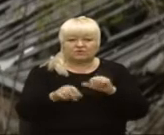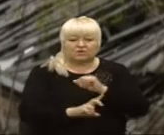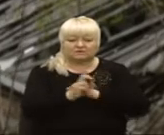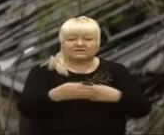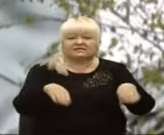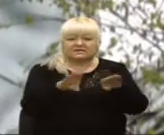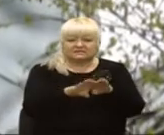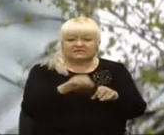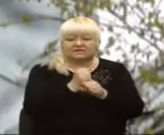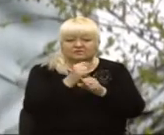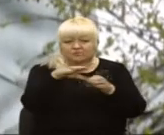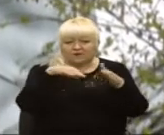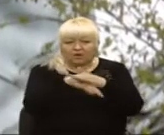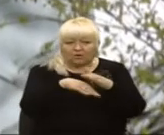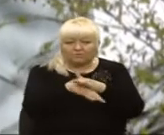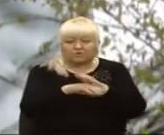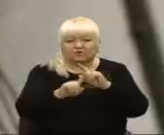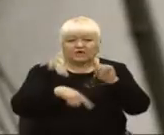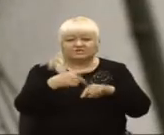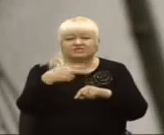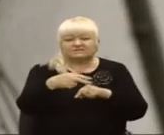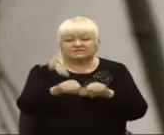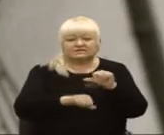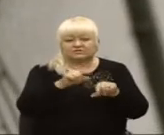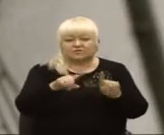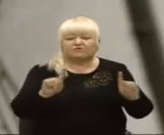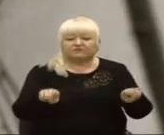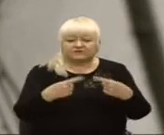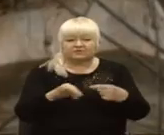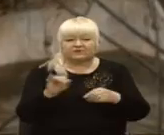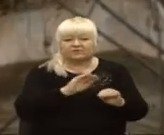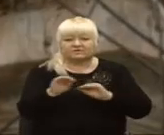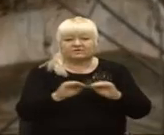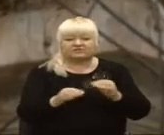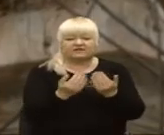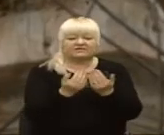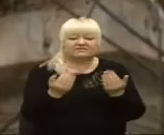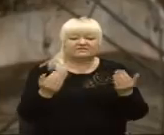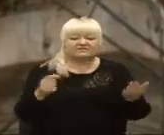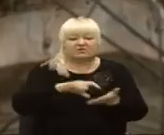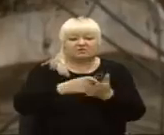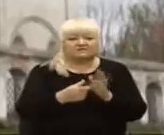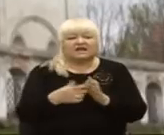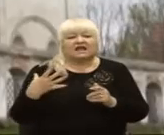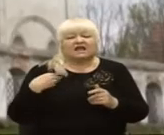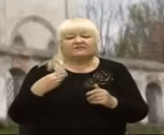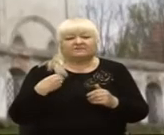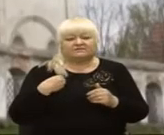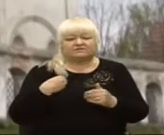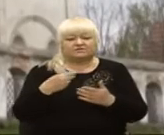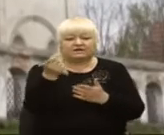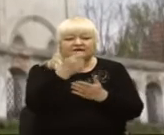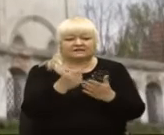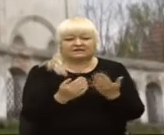перетворили на комору. Більше як через 30 років його відновили і облаштували виставковий зал Львівської картинної галереї.